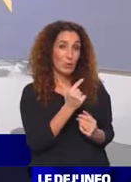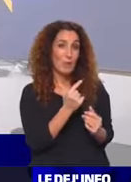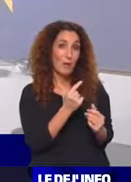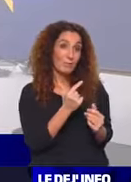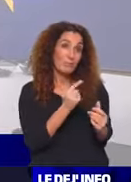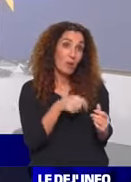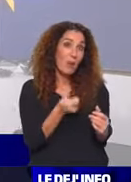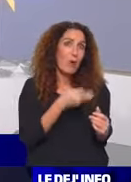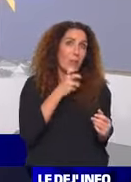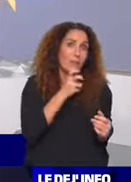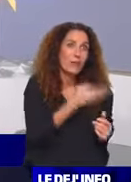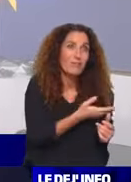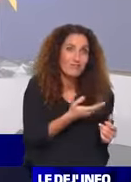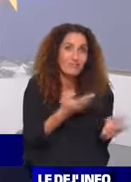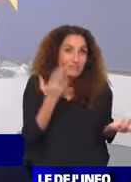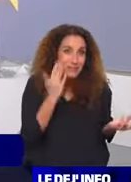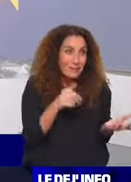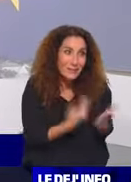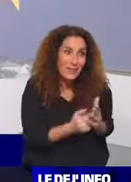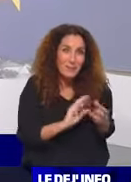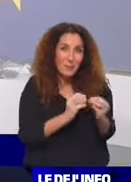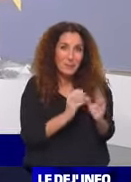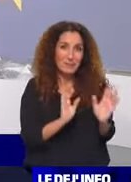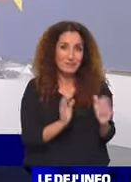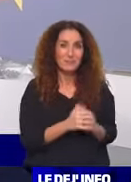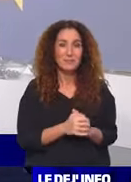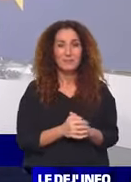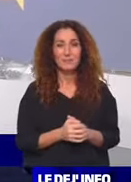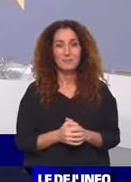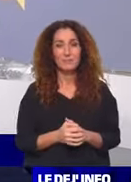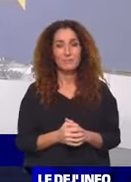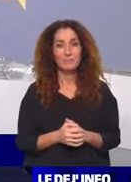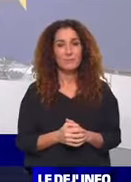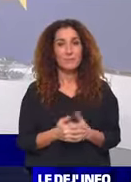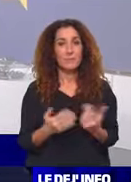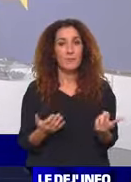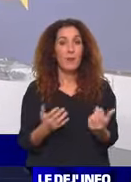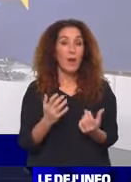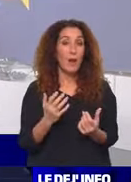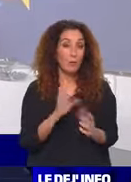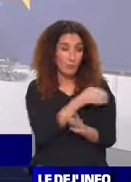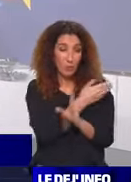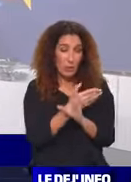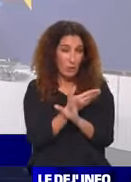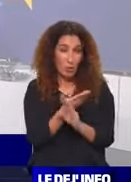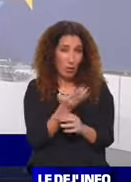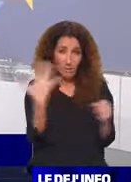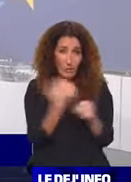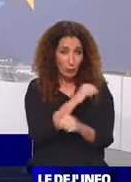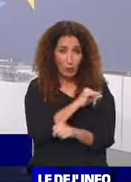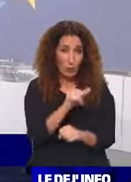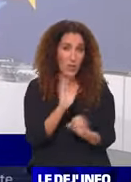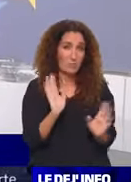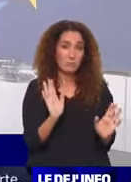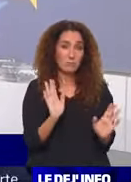problème. Joie pour le PSG. Pardon ? Joie pour le PSG. Alors, par contre, dans le passé, aucune victoire. Huit matchs, c'est une des rares équipes